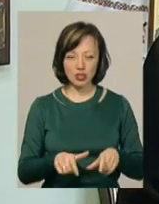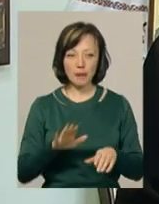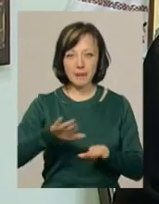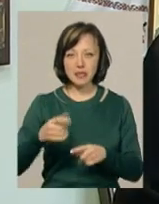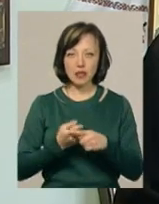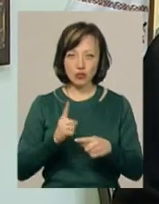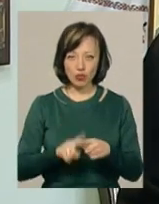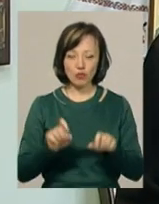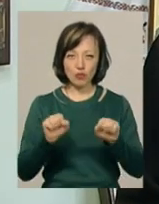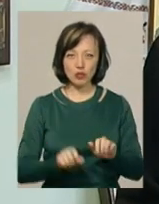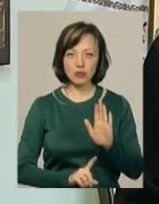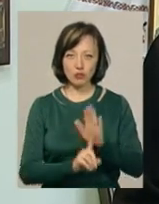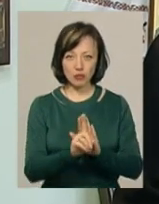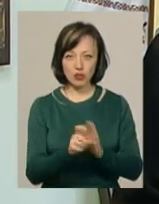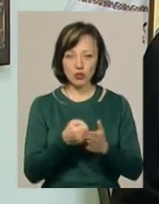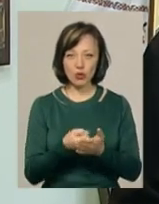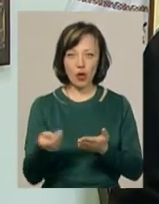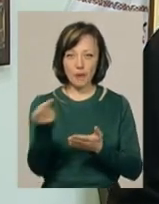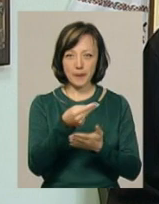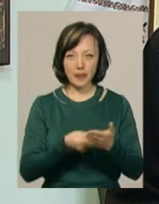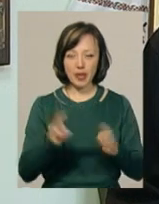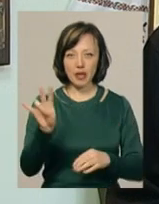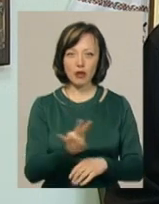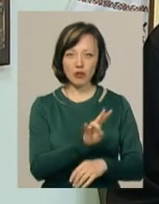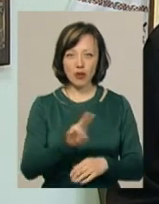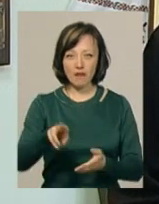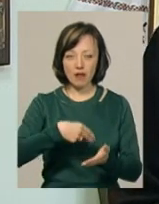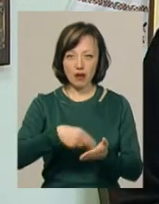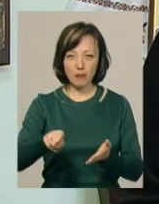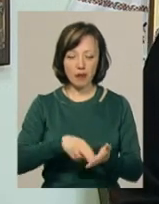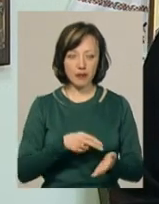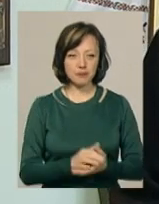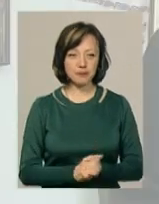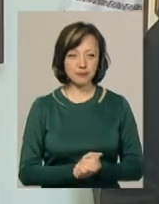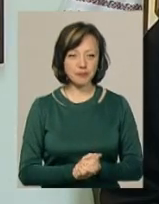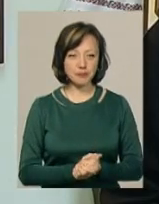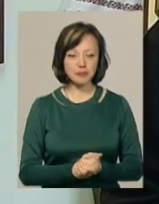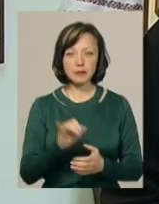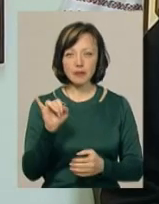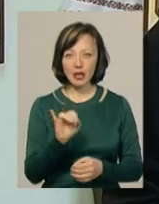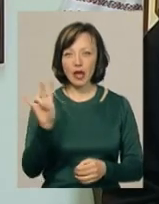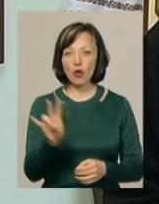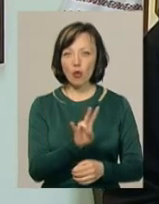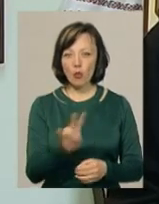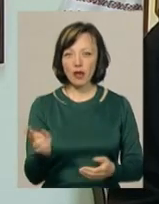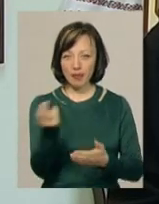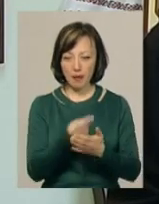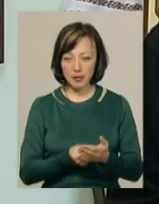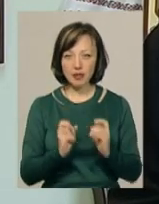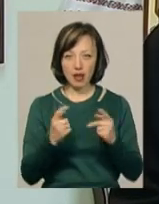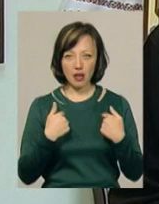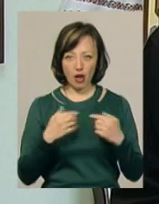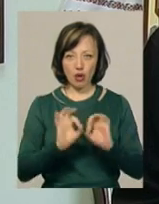Тільки після цього можна приступити до письма ікони темперами або акриловими фарбами. Ікона написана, отак як я